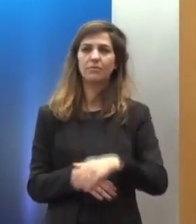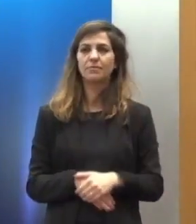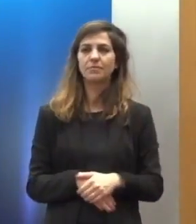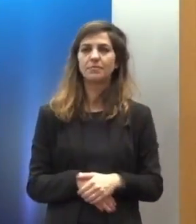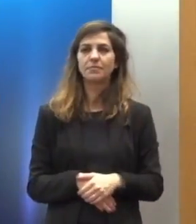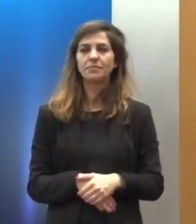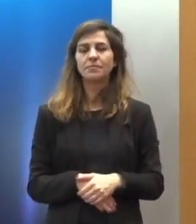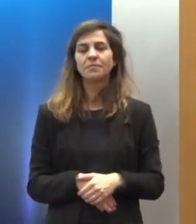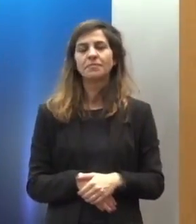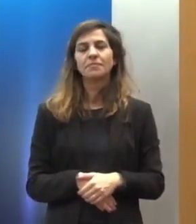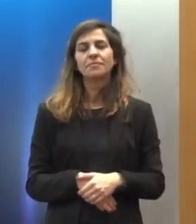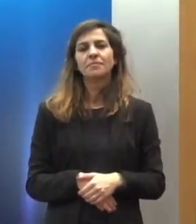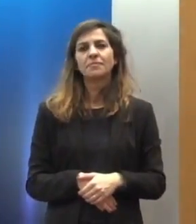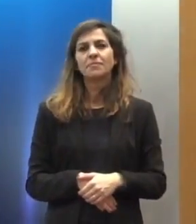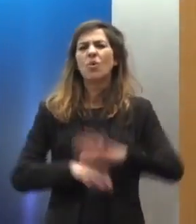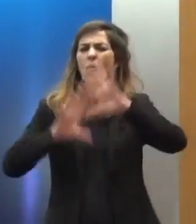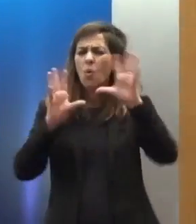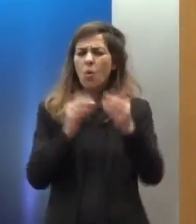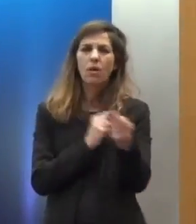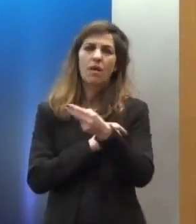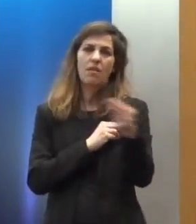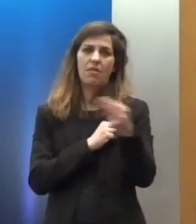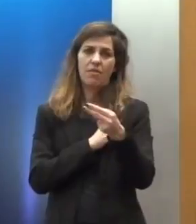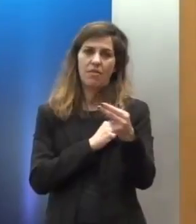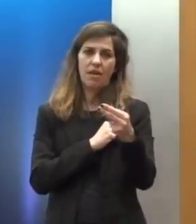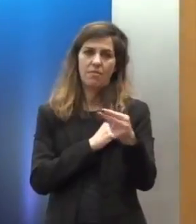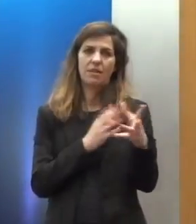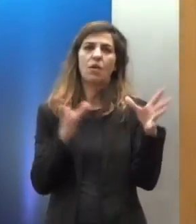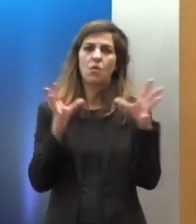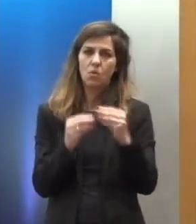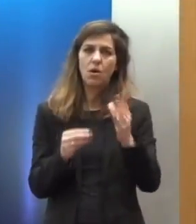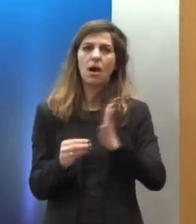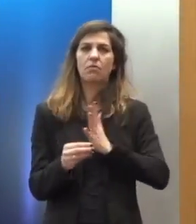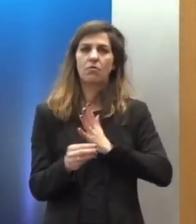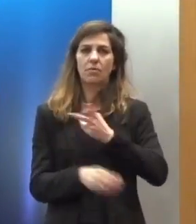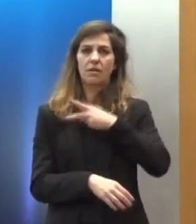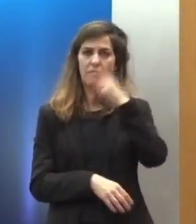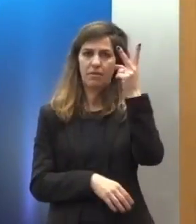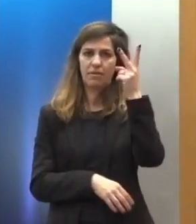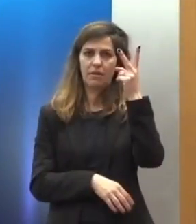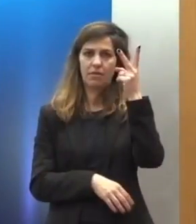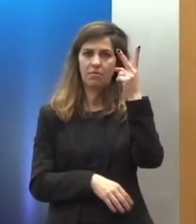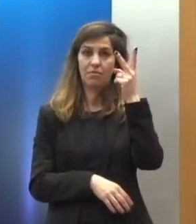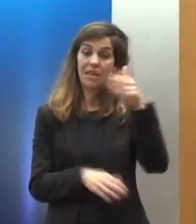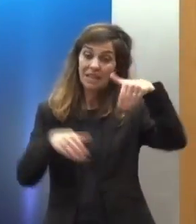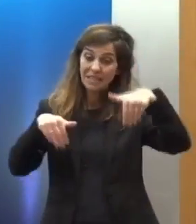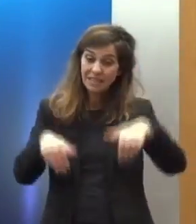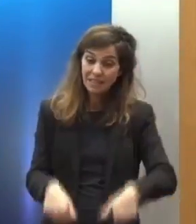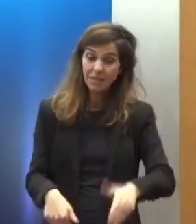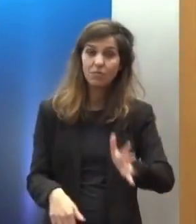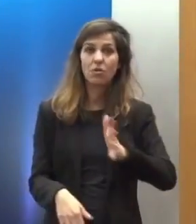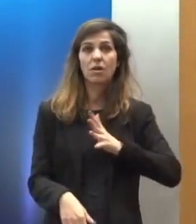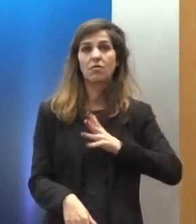διαμορφώνεται σε όλα αυτά τα ζητήματα των ανθρωπίνων δικαιωμάτων και του σεβασμού των ανθρωπίνων